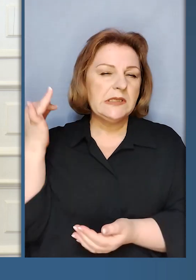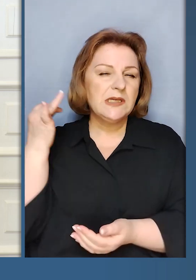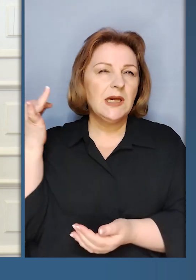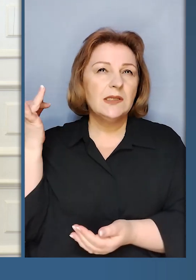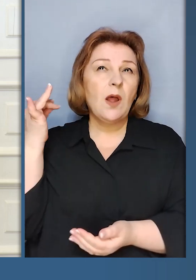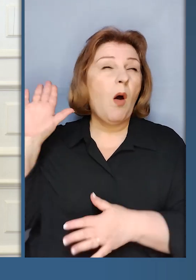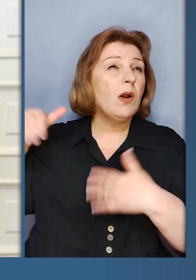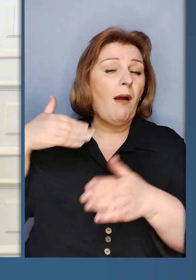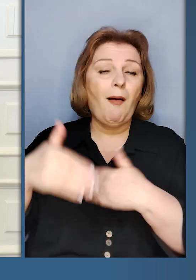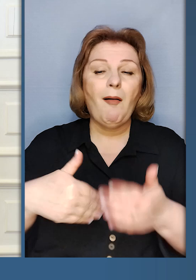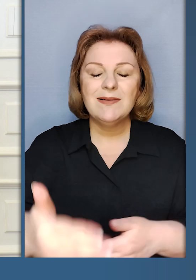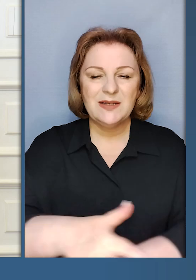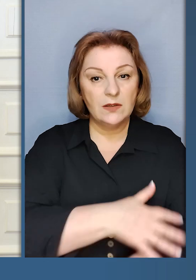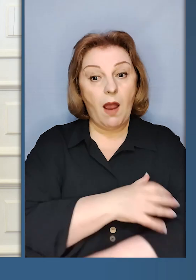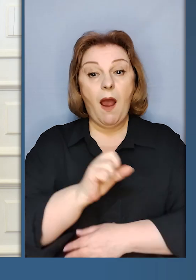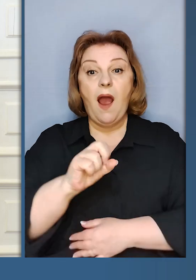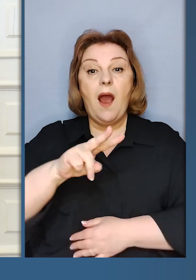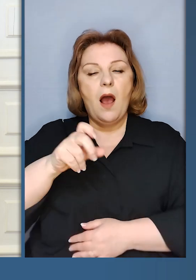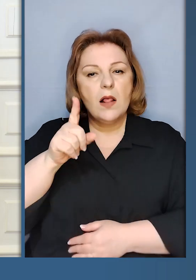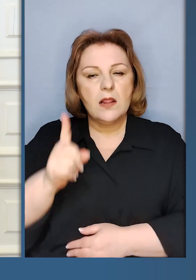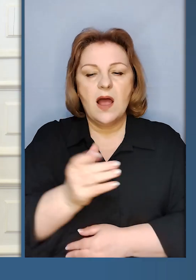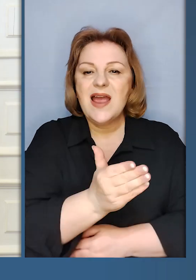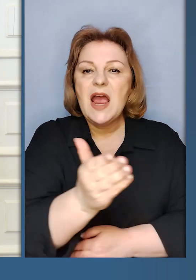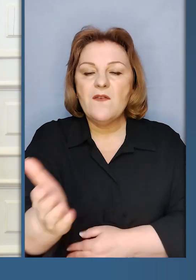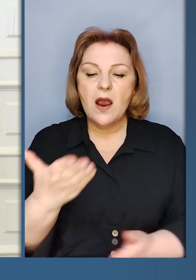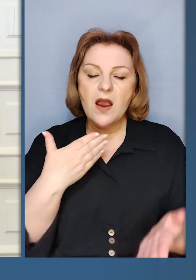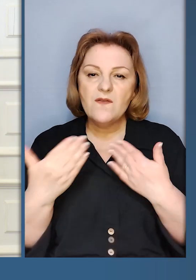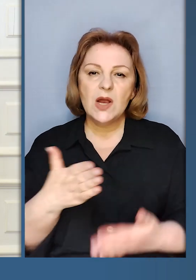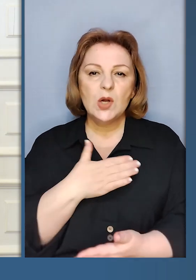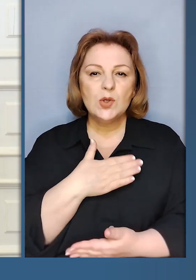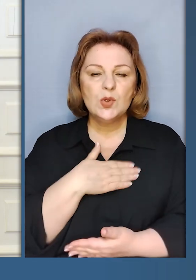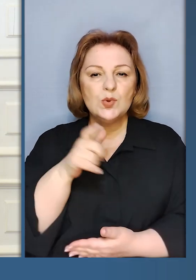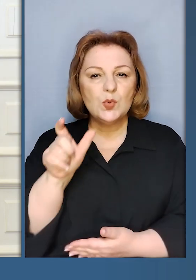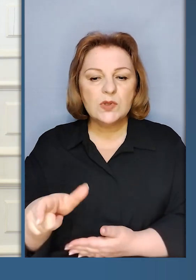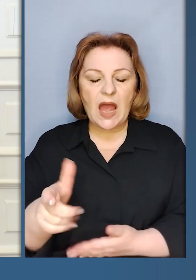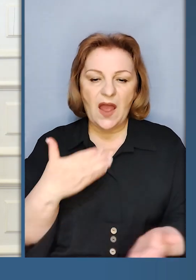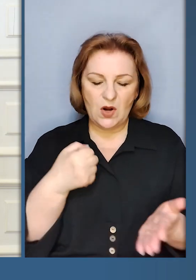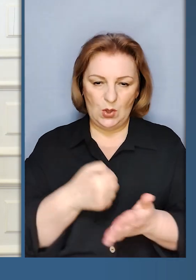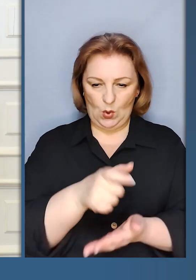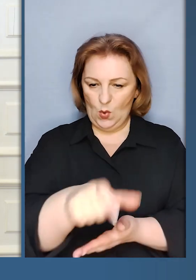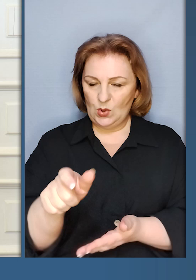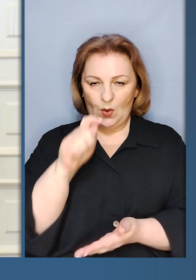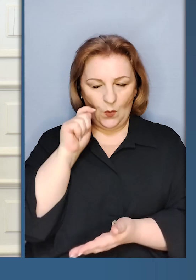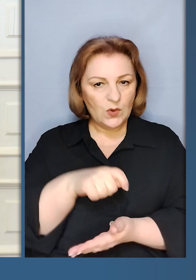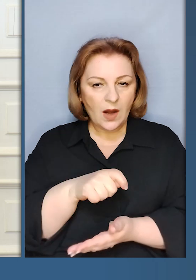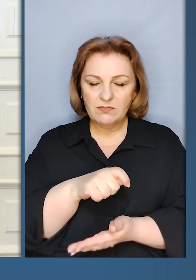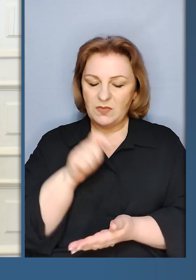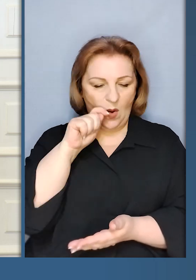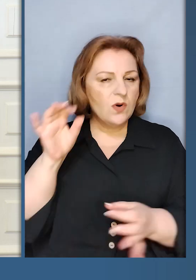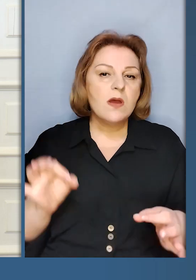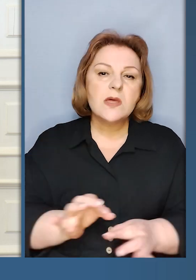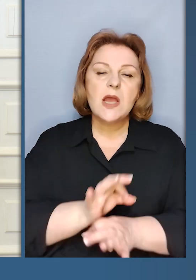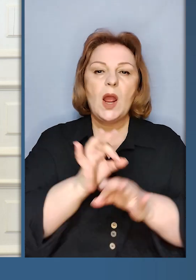Бо історія, вона довга, але ваше відношення, людське відношення до людей України, Україна